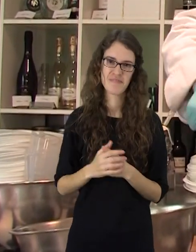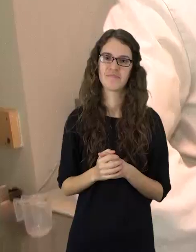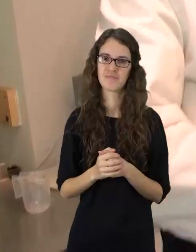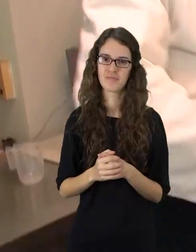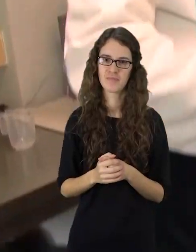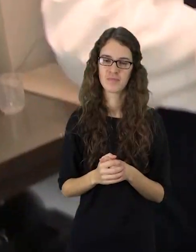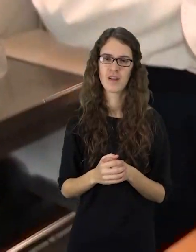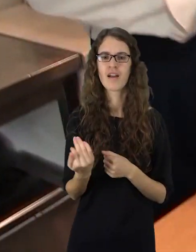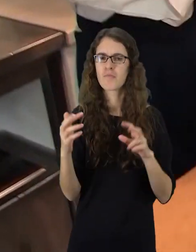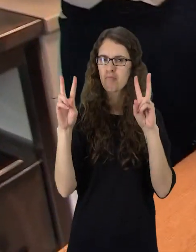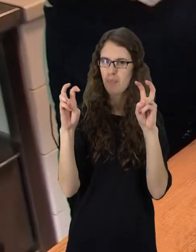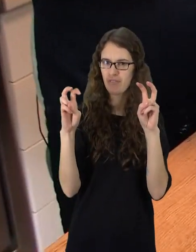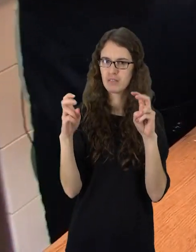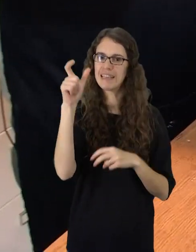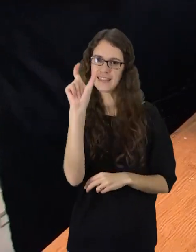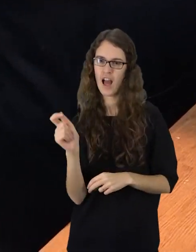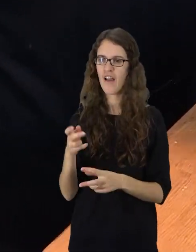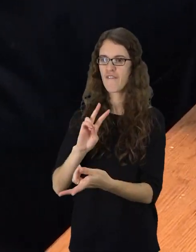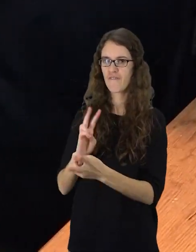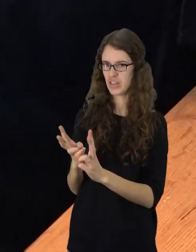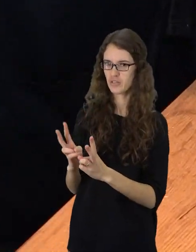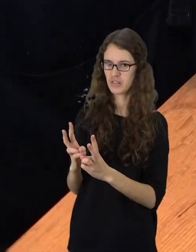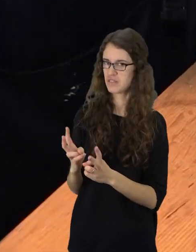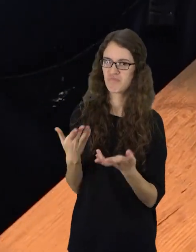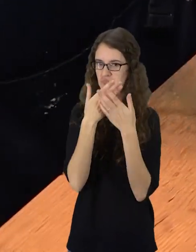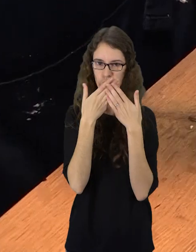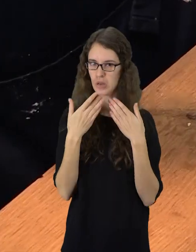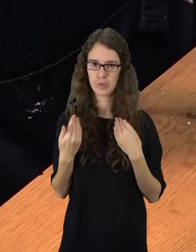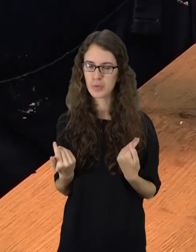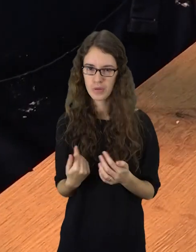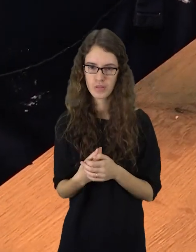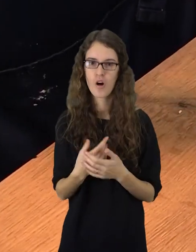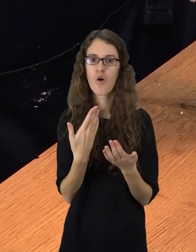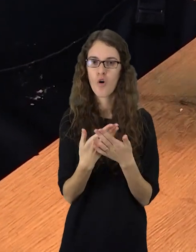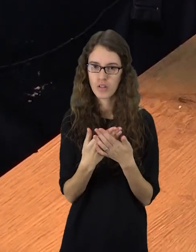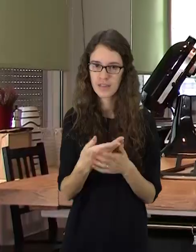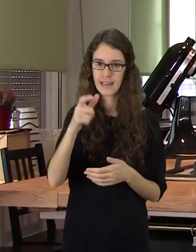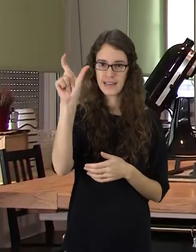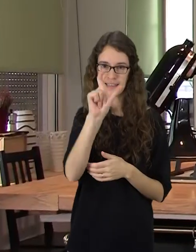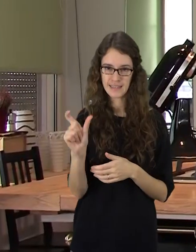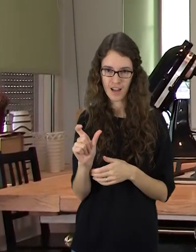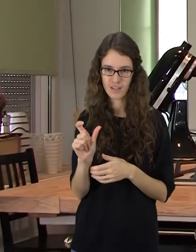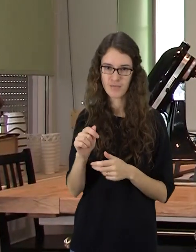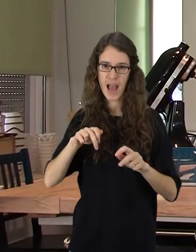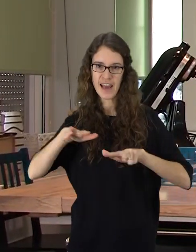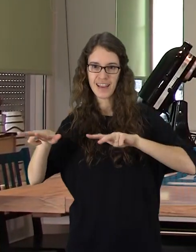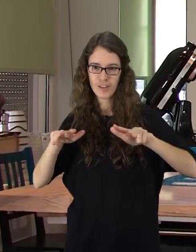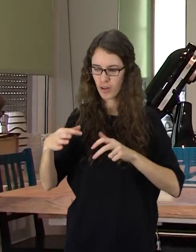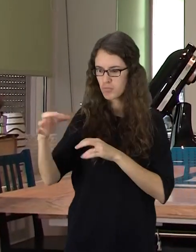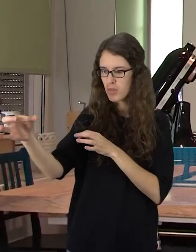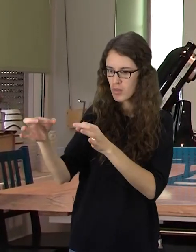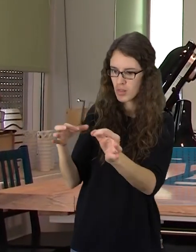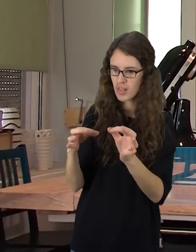teikdamas, kad italių virtuvi net neegzistuoja. Sakykime, neegzistuoja, jis doja Italijos rejonų virtuvi, nes